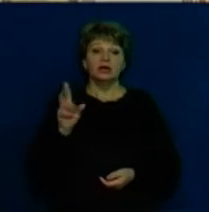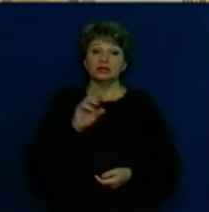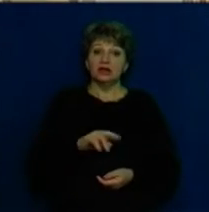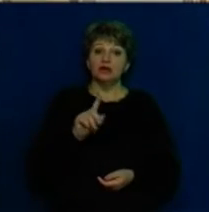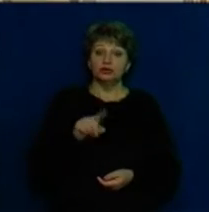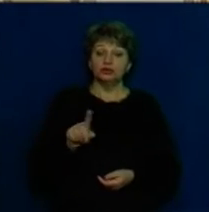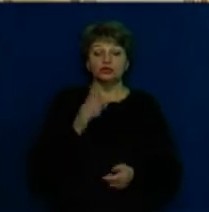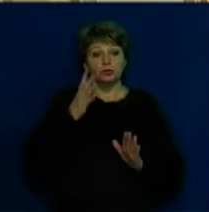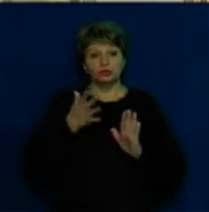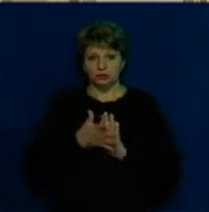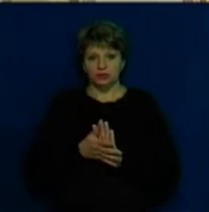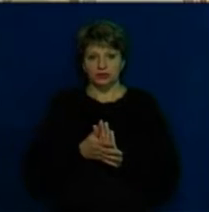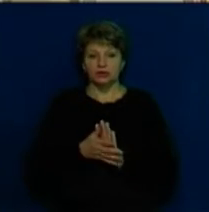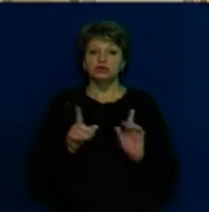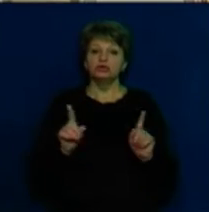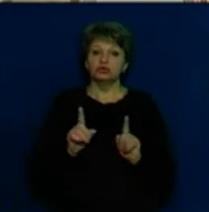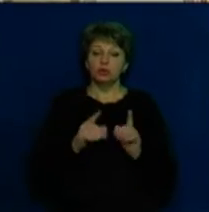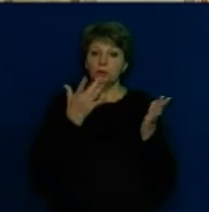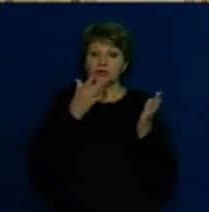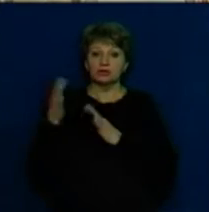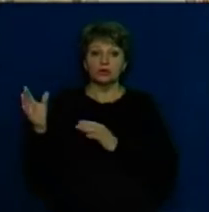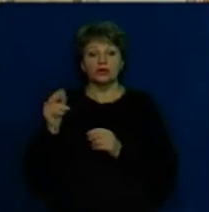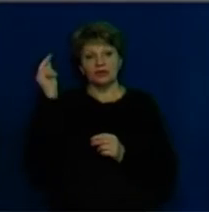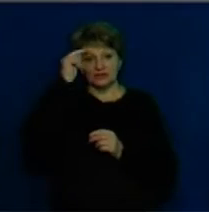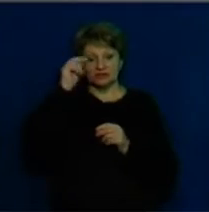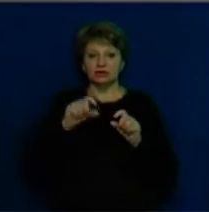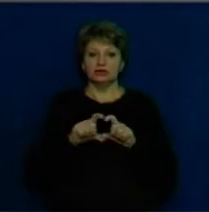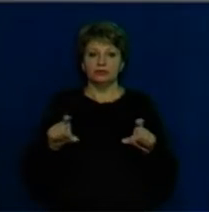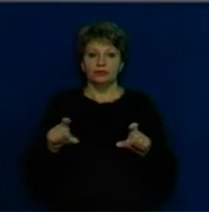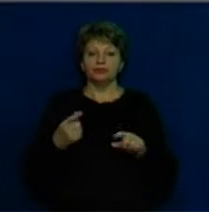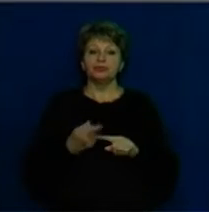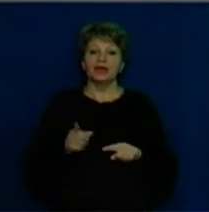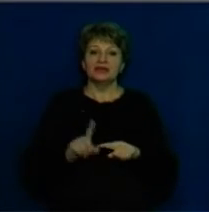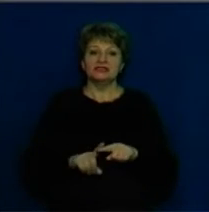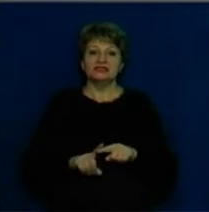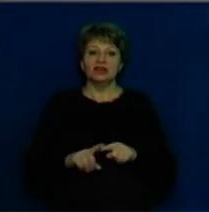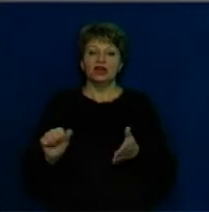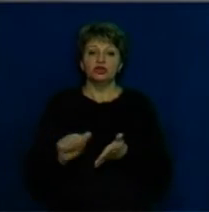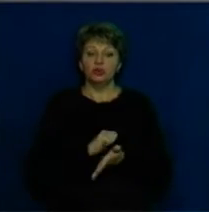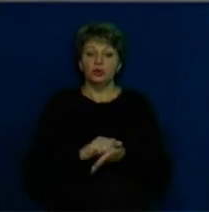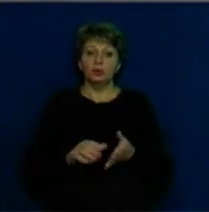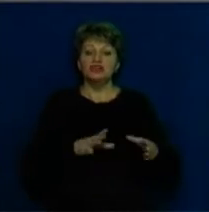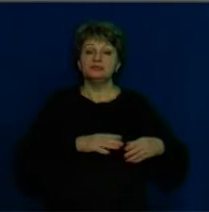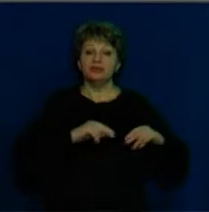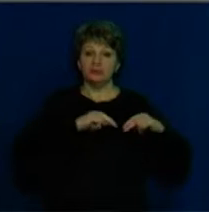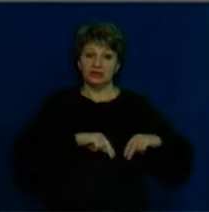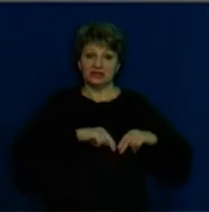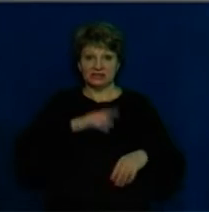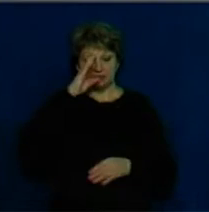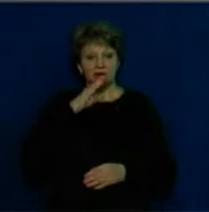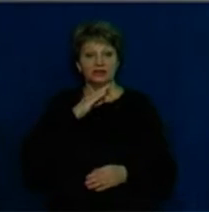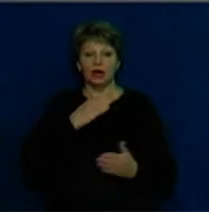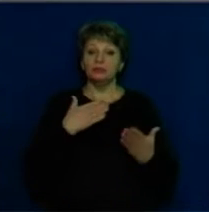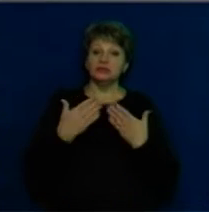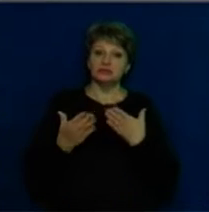розуміти, що відбувається в навчанні його дитини. Це і документообіг, і співпраця з батьками, спілкування.